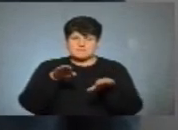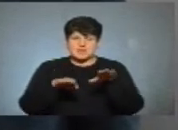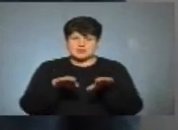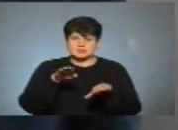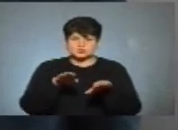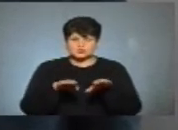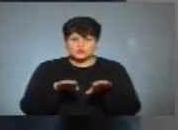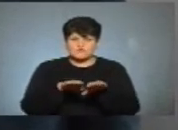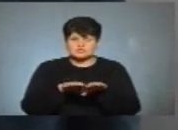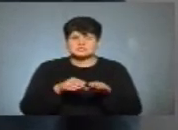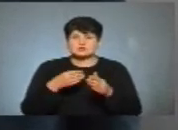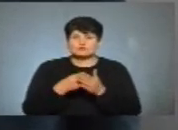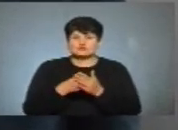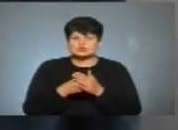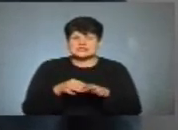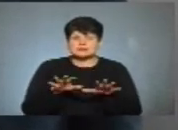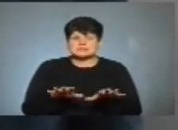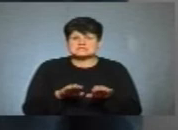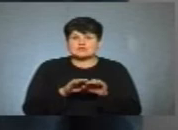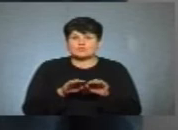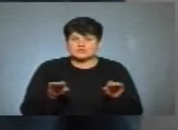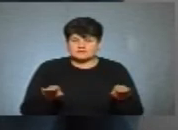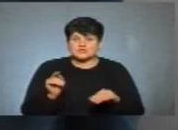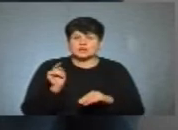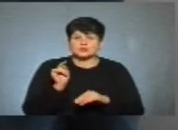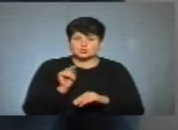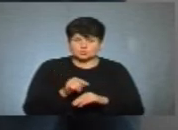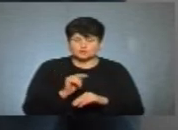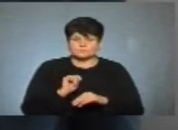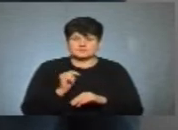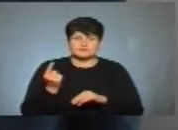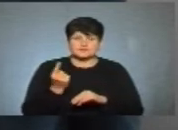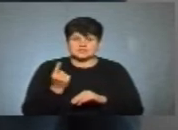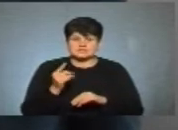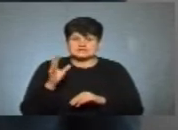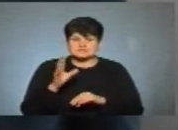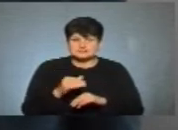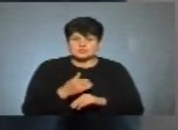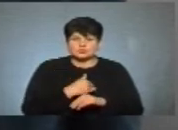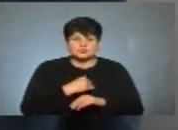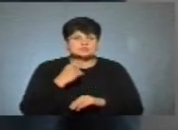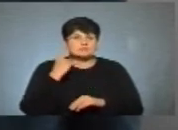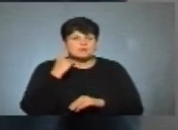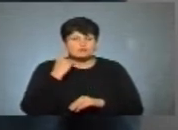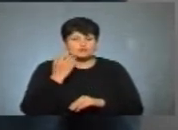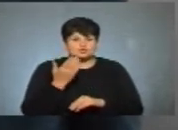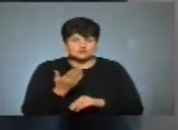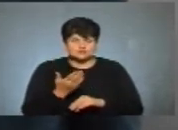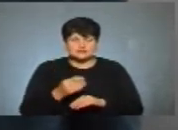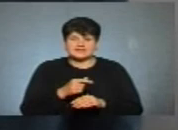бюджетів місцевого рівня. Тому, перш за все, хотілося б почути від